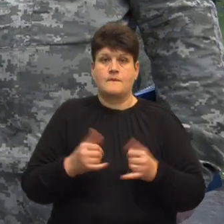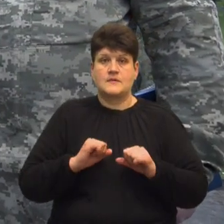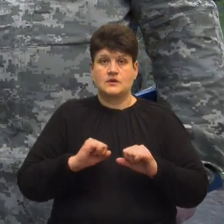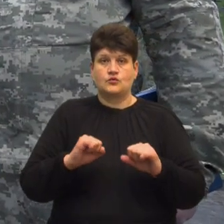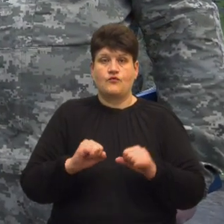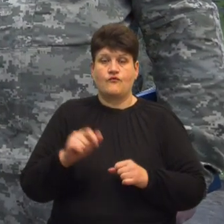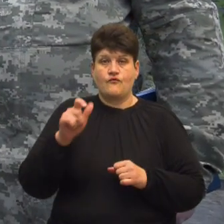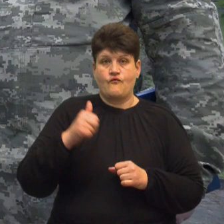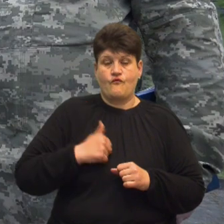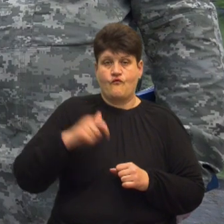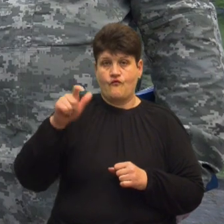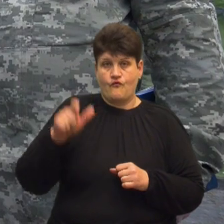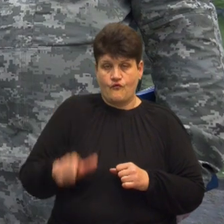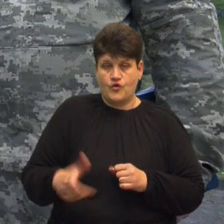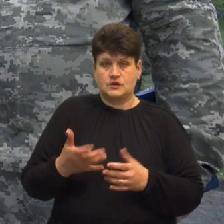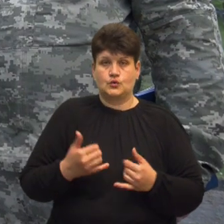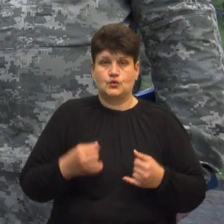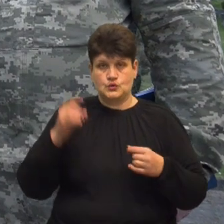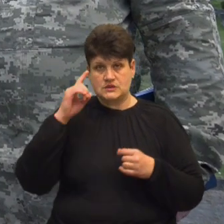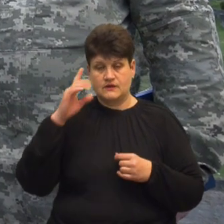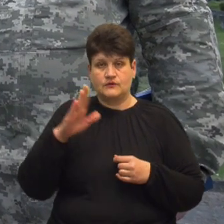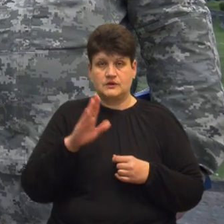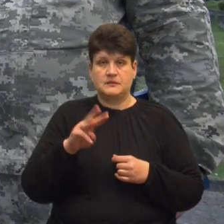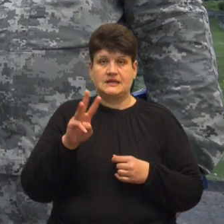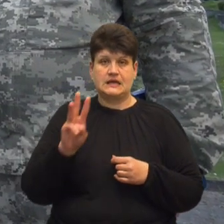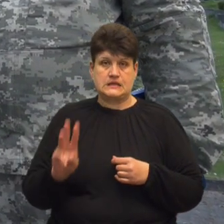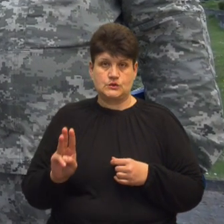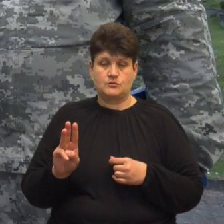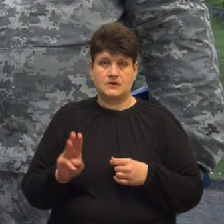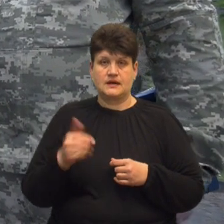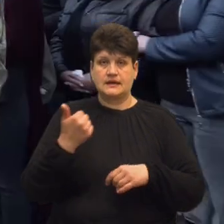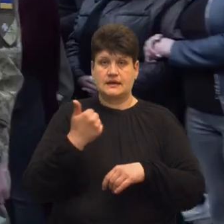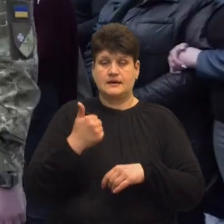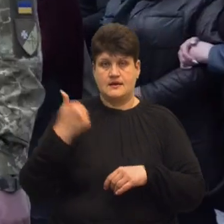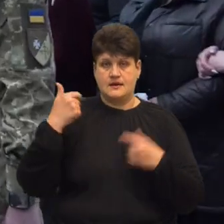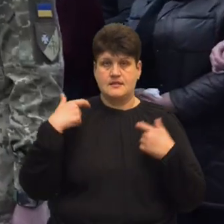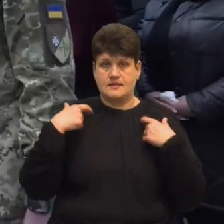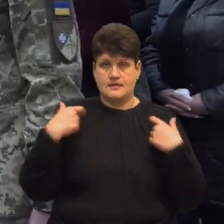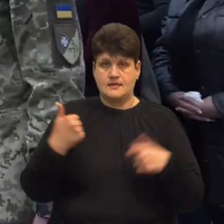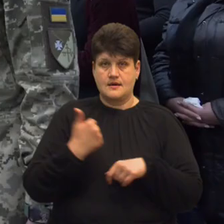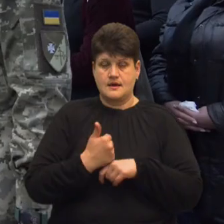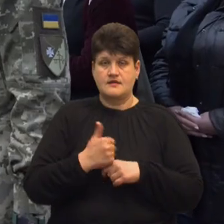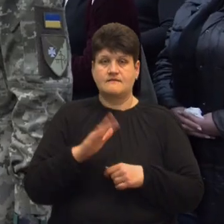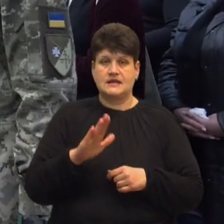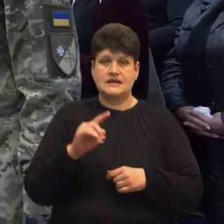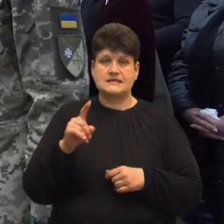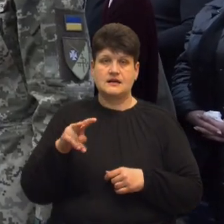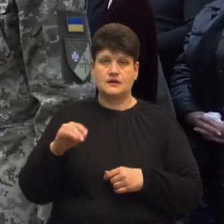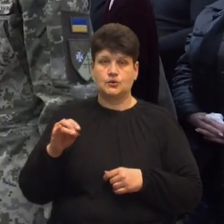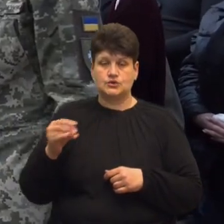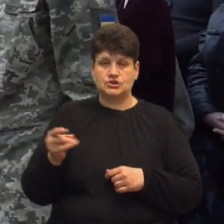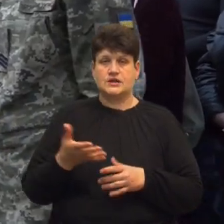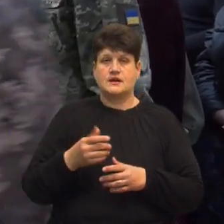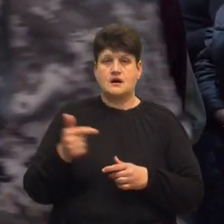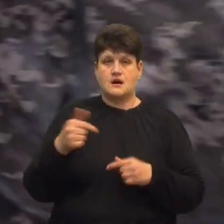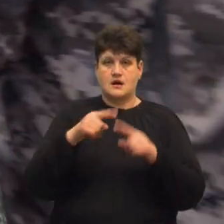воїна, чинами якого уславлений Володимирів Трезуб, генерал Валерій Залужний. Грамоту разом з прапором України